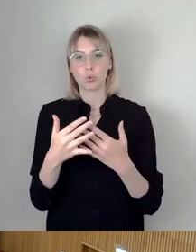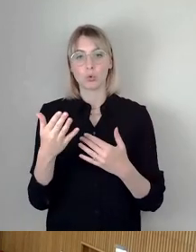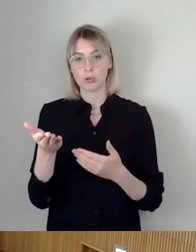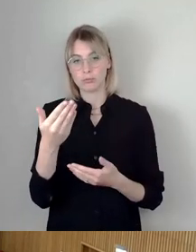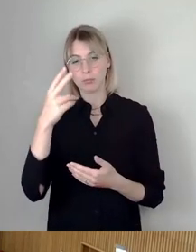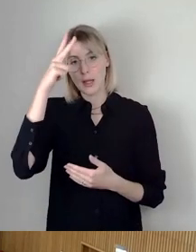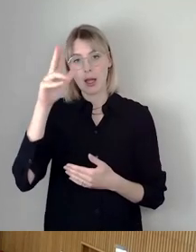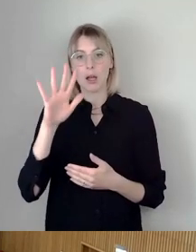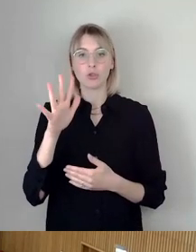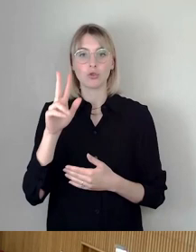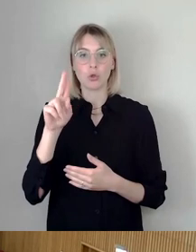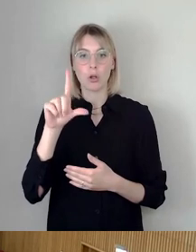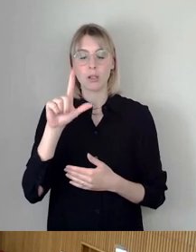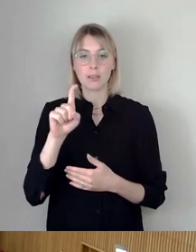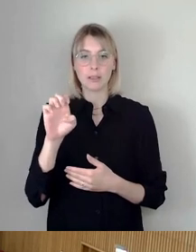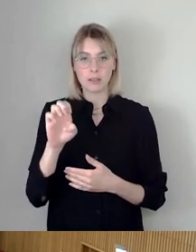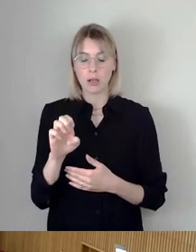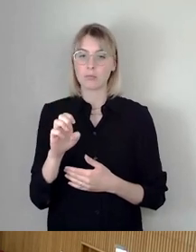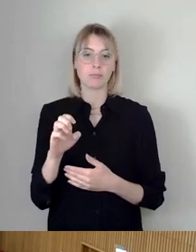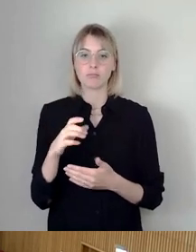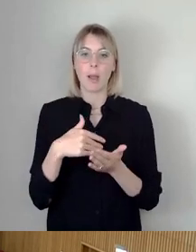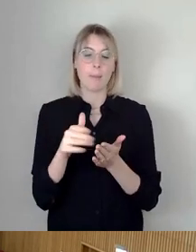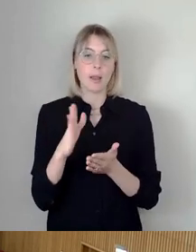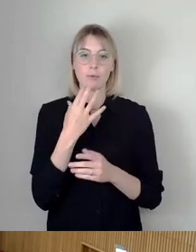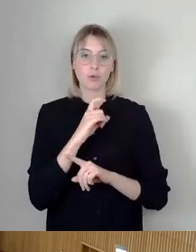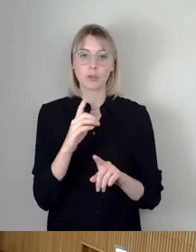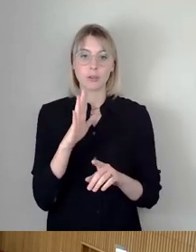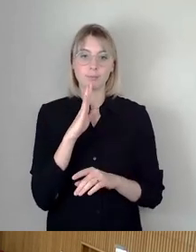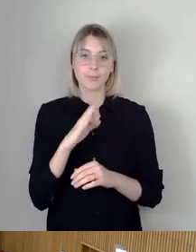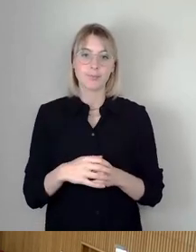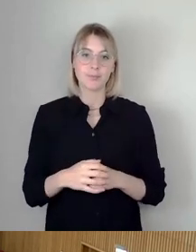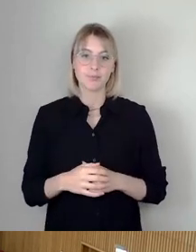Verzichtet. Jetzt, wo Sie ja dann noch das Zielgerätnis geschafft haben.